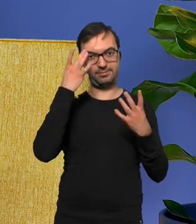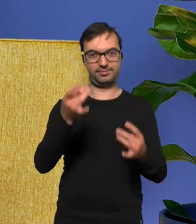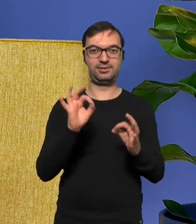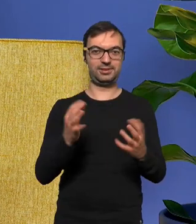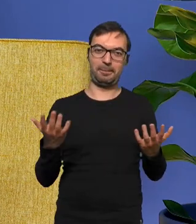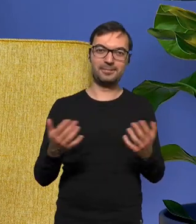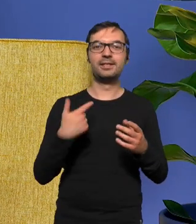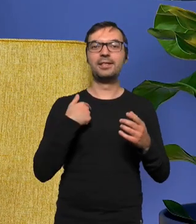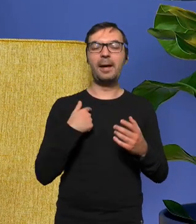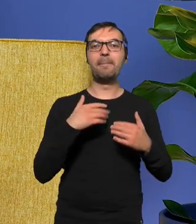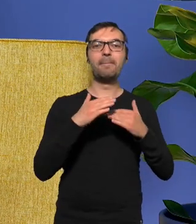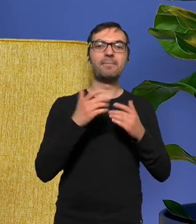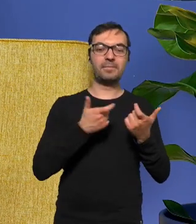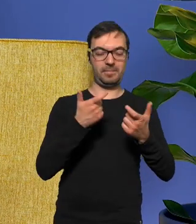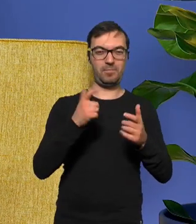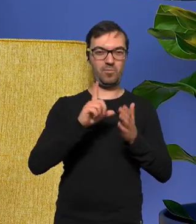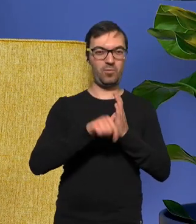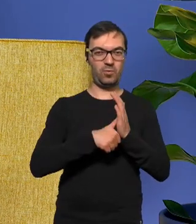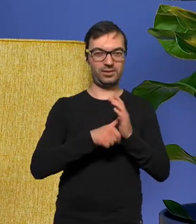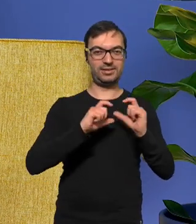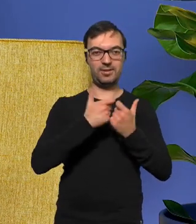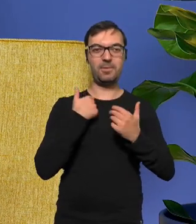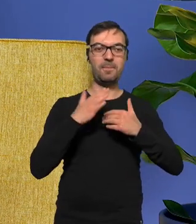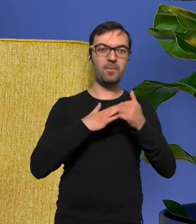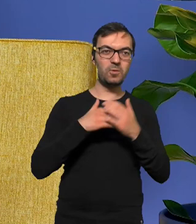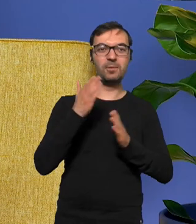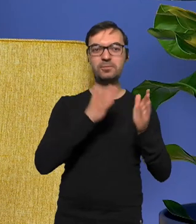bo budowaliśmy ten album